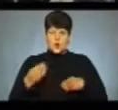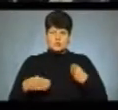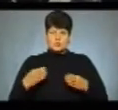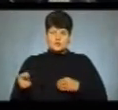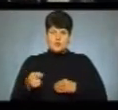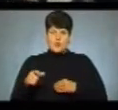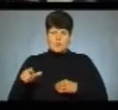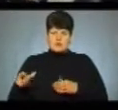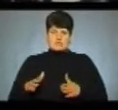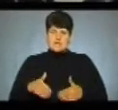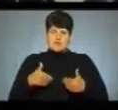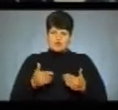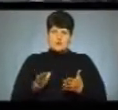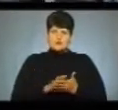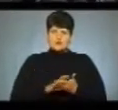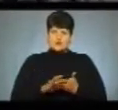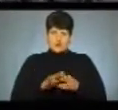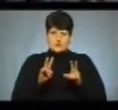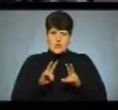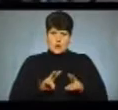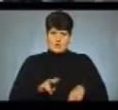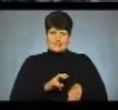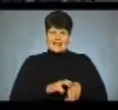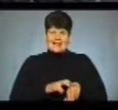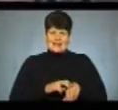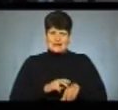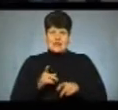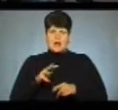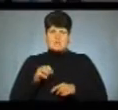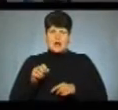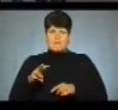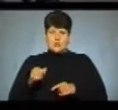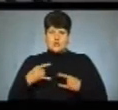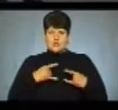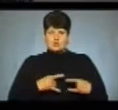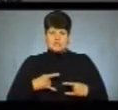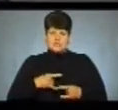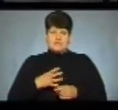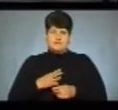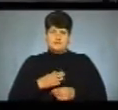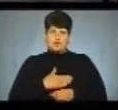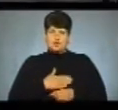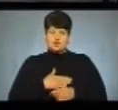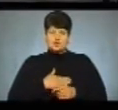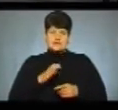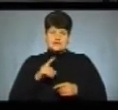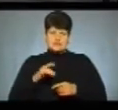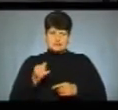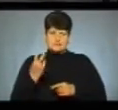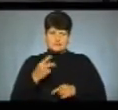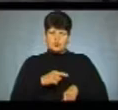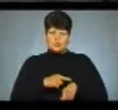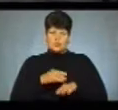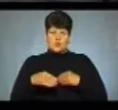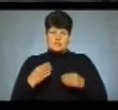тернополянкам запрошення на безкоштовний огляд у лікаря-момолога та ОЗД молочної залози. За дві години роздали 50